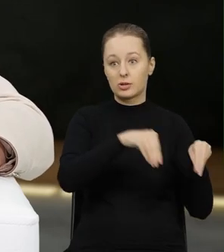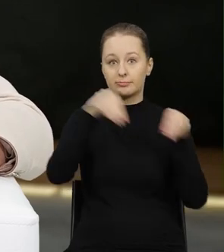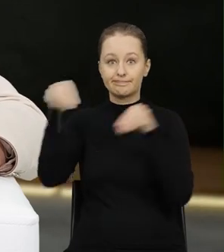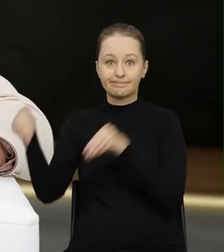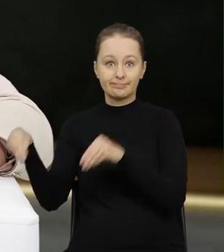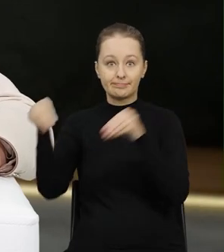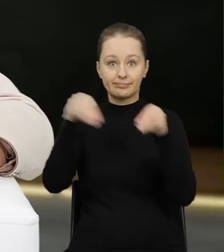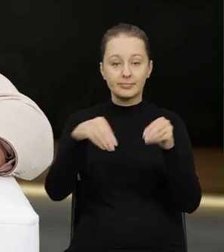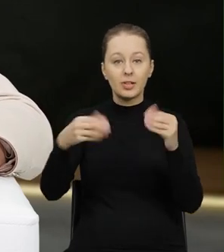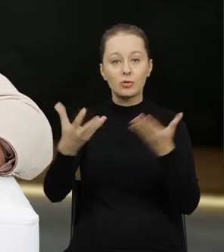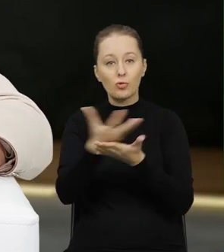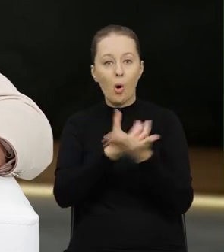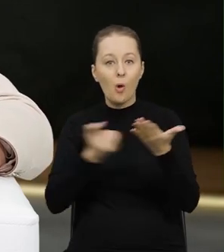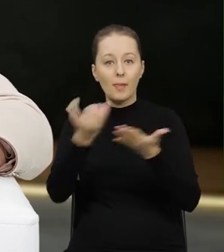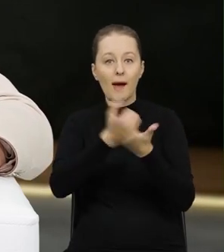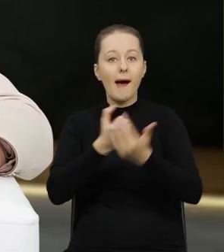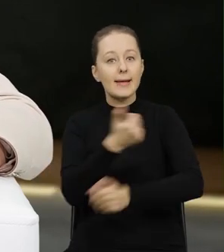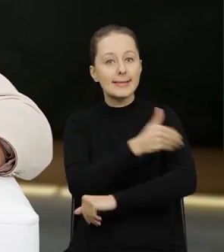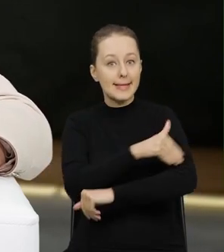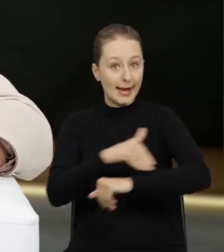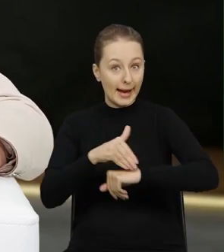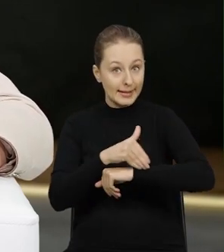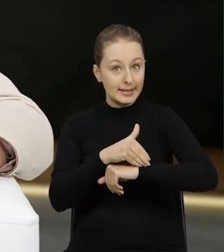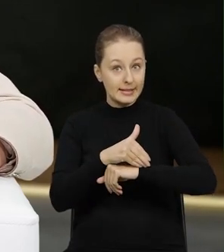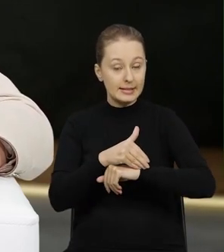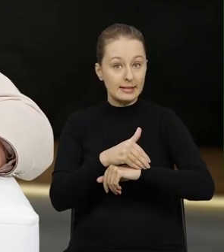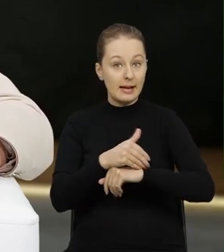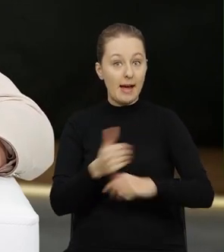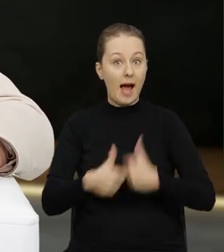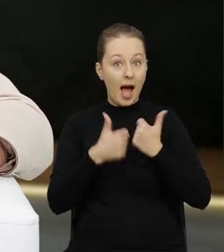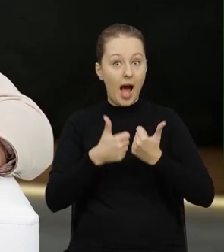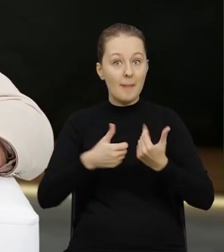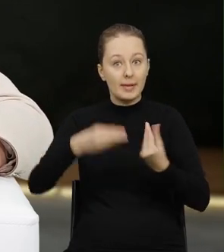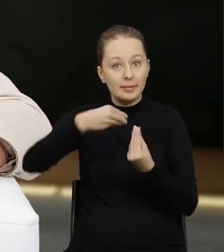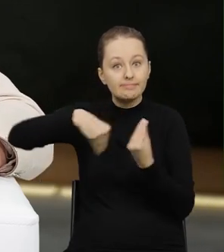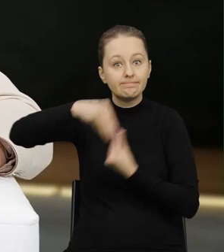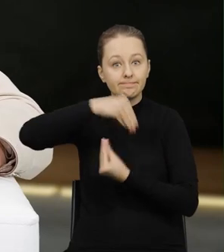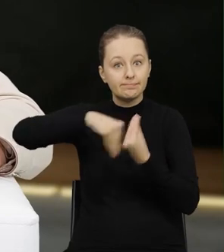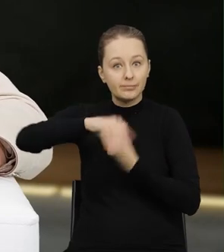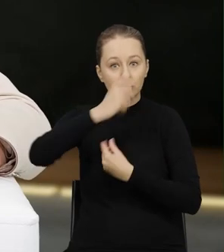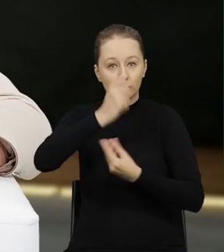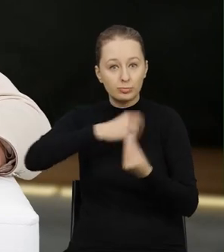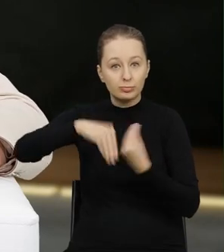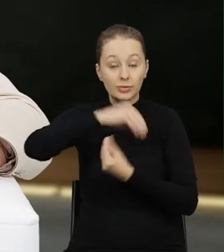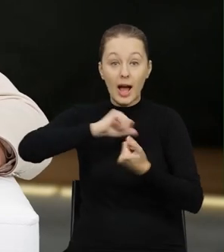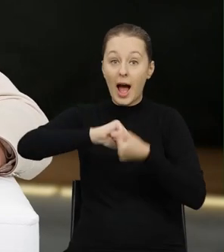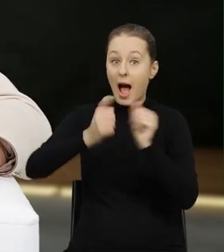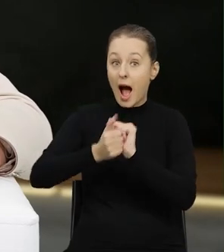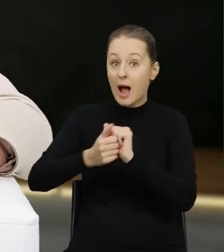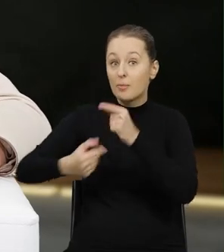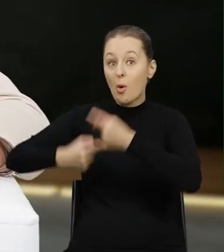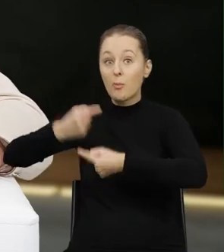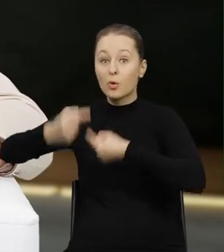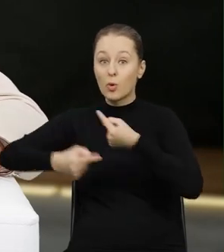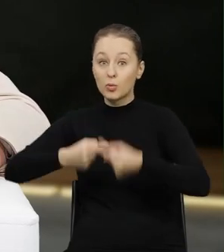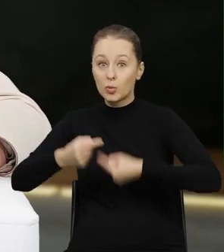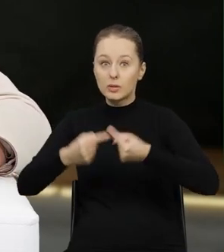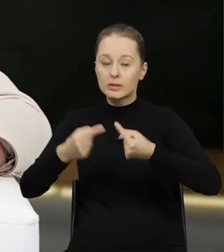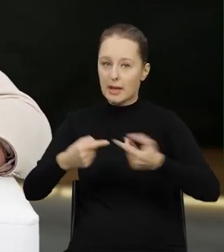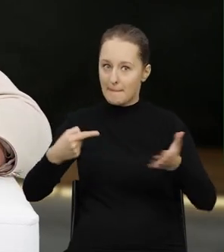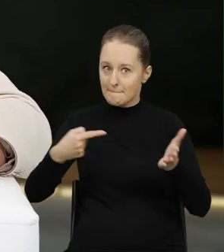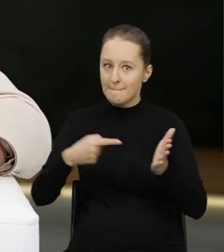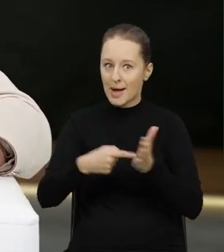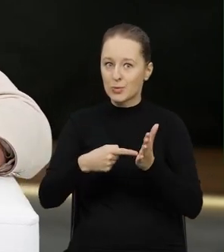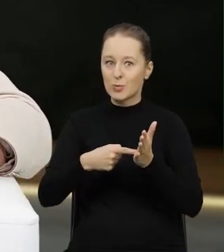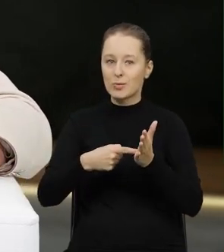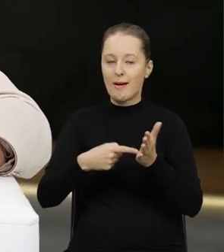i pozyskiwania ich z zagranicy do celów odzysku, recyklingu czy też procesów produkcyjnych wpisuje